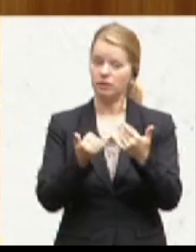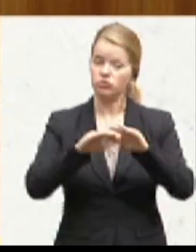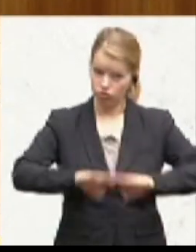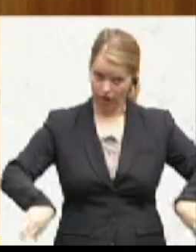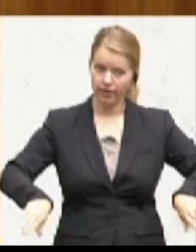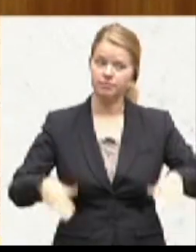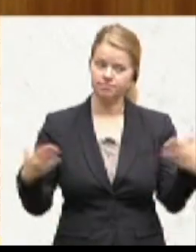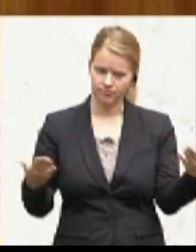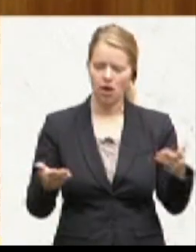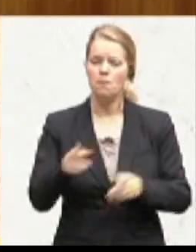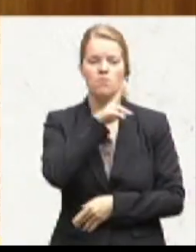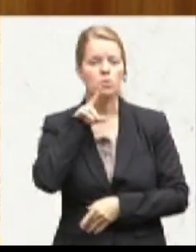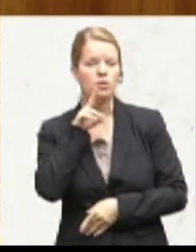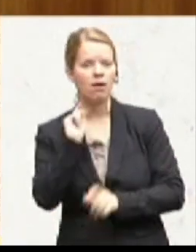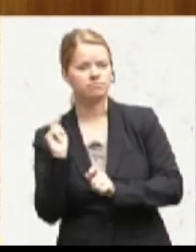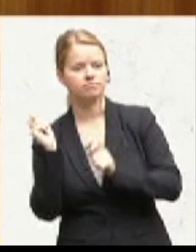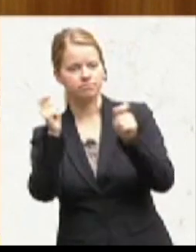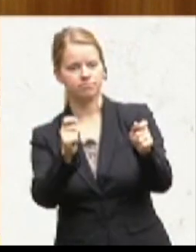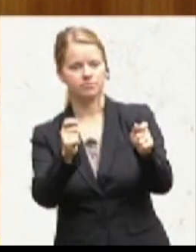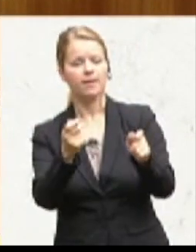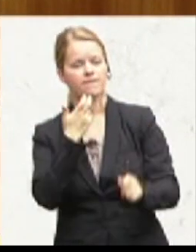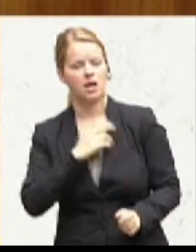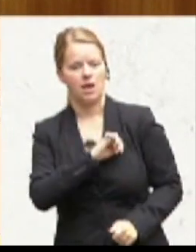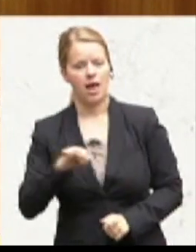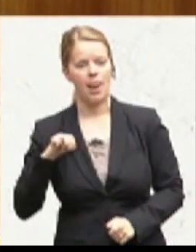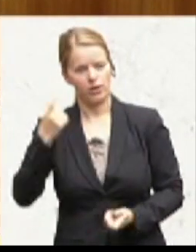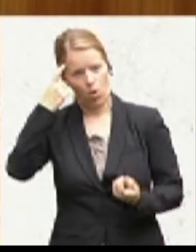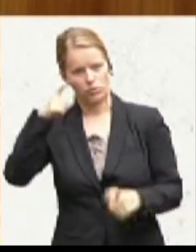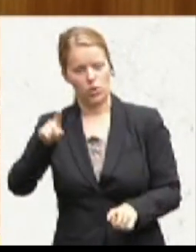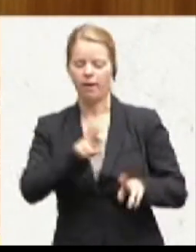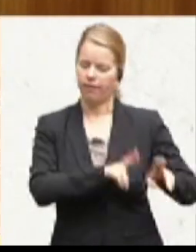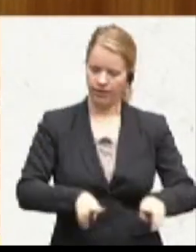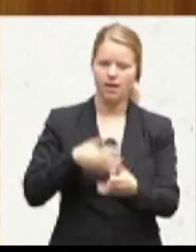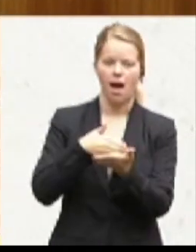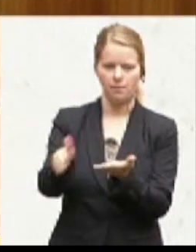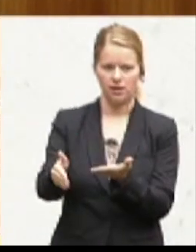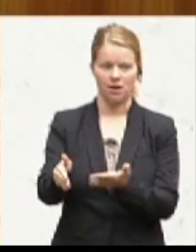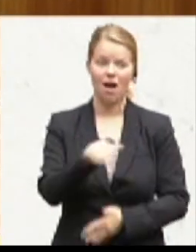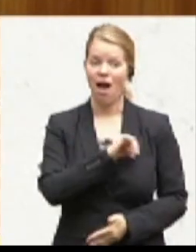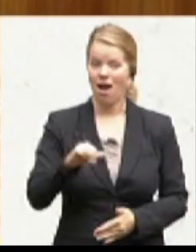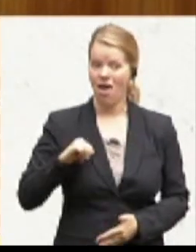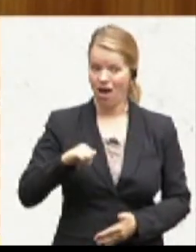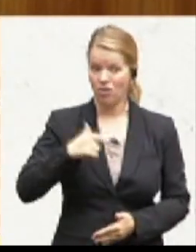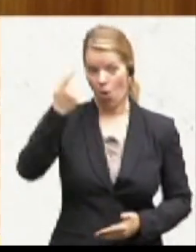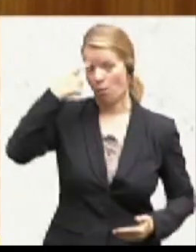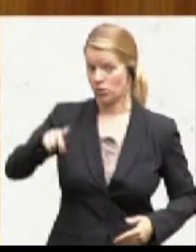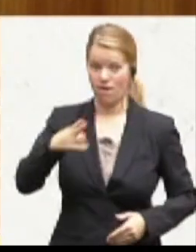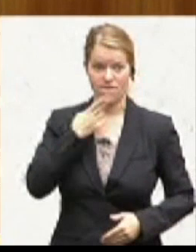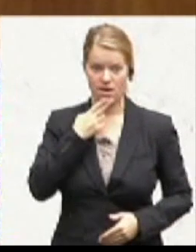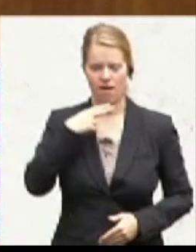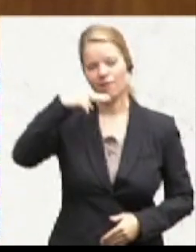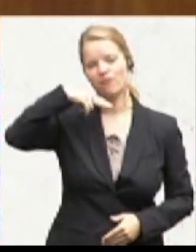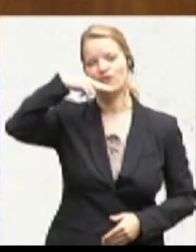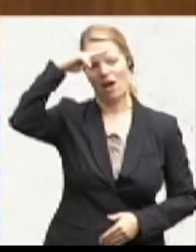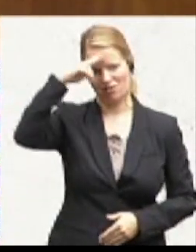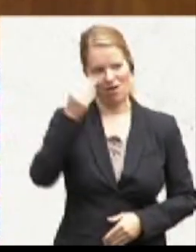Antrag auf alleinige Absorge, wird vom Gericht abgelehnt und die alleinige Absorge wird dem Vater übertragen. Ist an und für sich